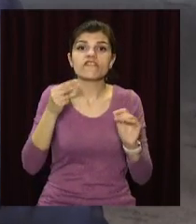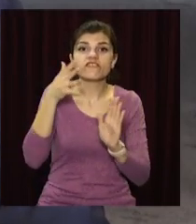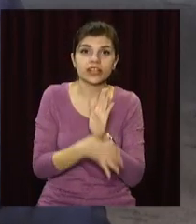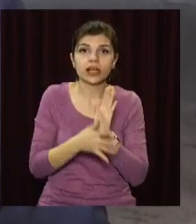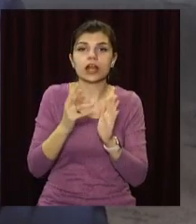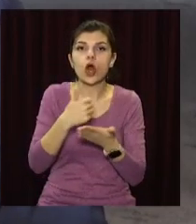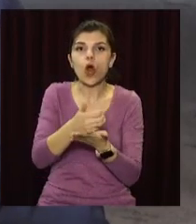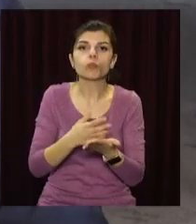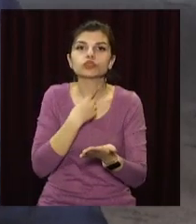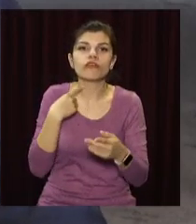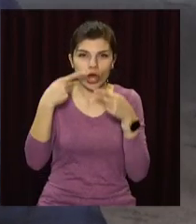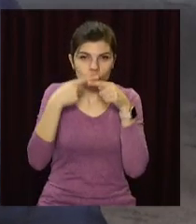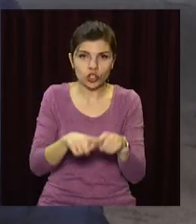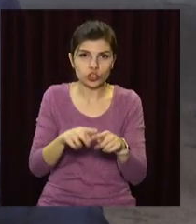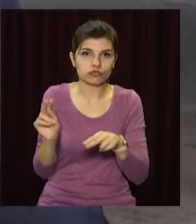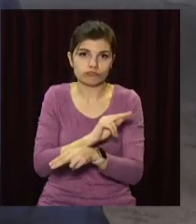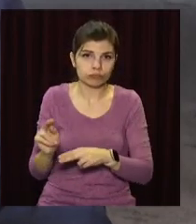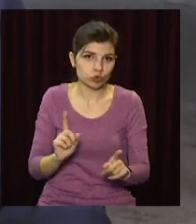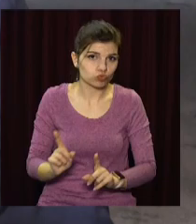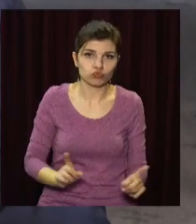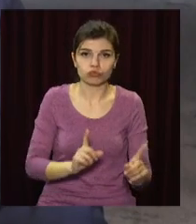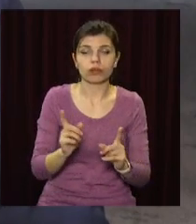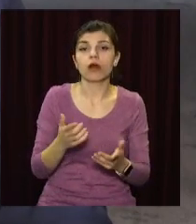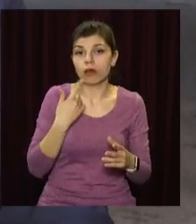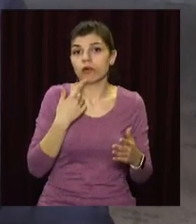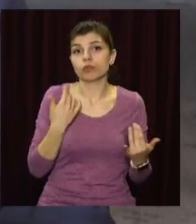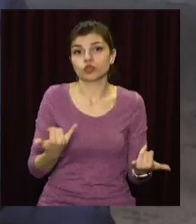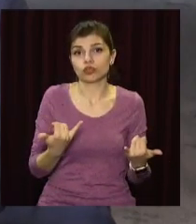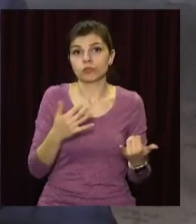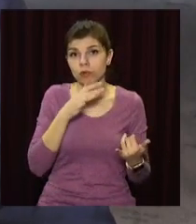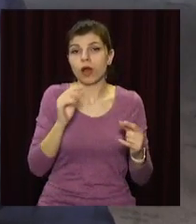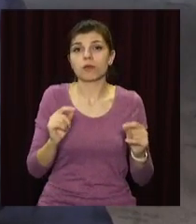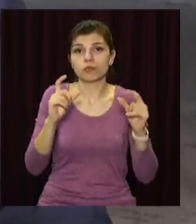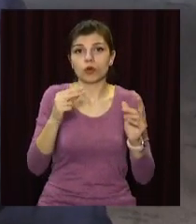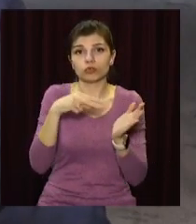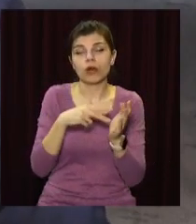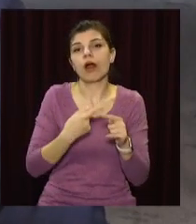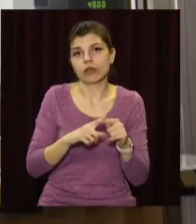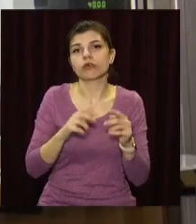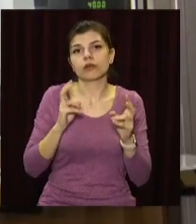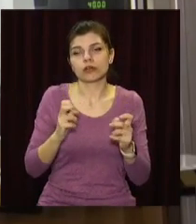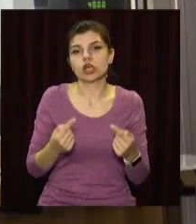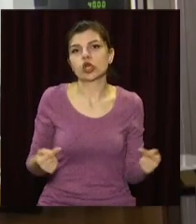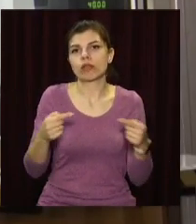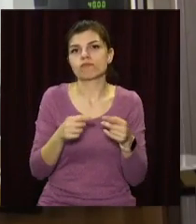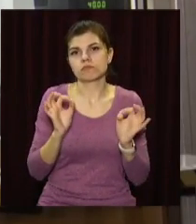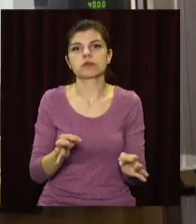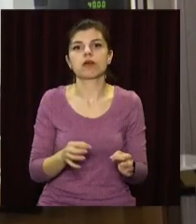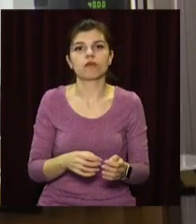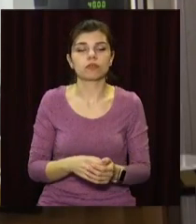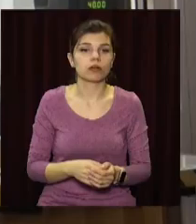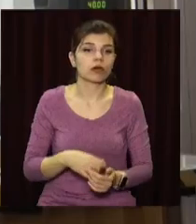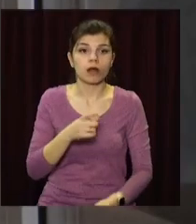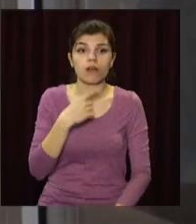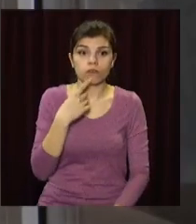обслуговування технічного процесу. Тому на сьогоднішній момент підвищення вартості цілком виправдані. Через підвищення мінімалки